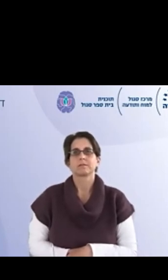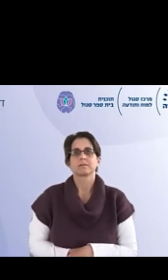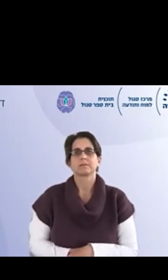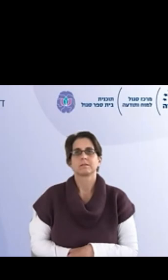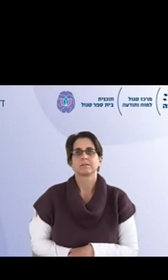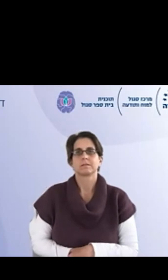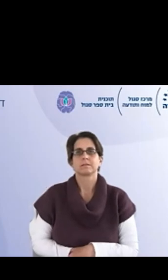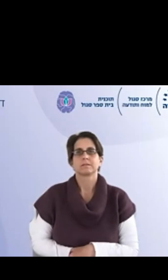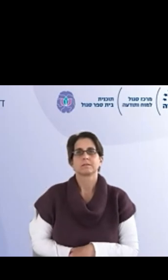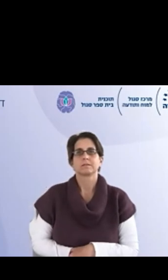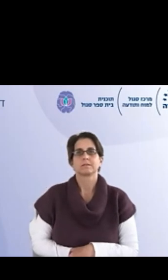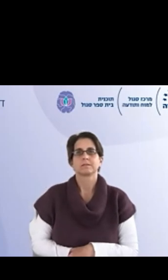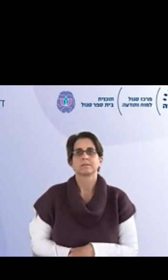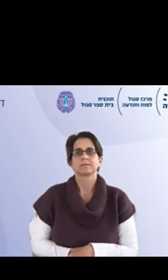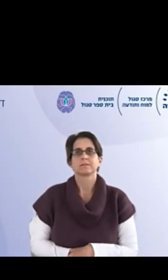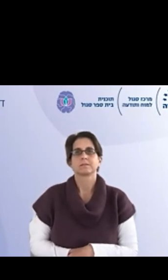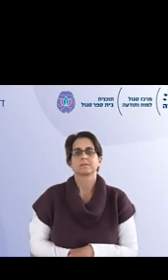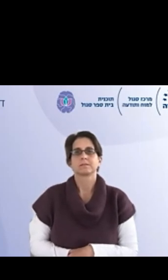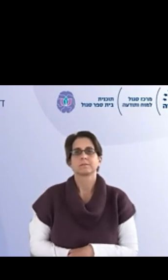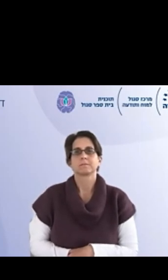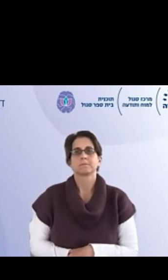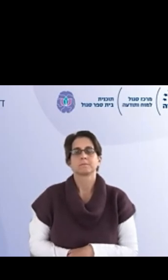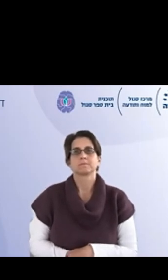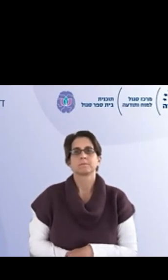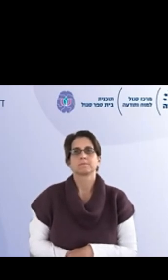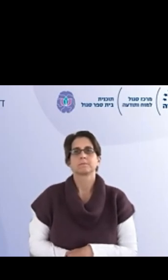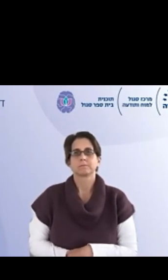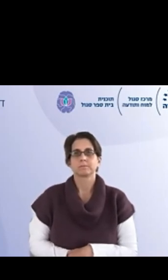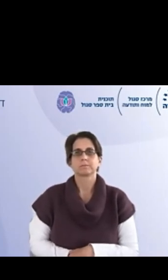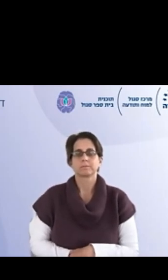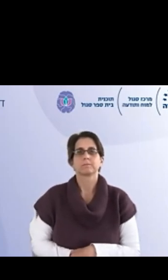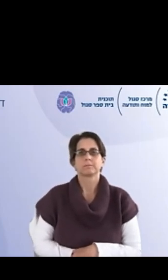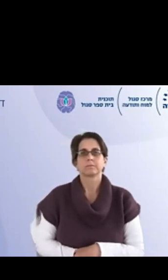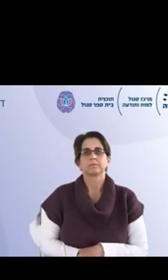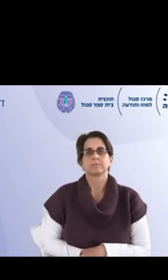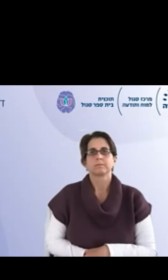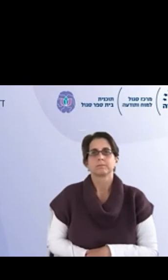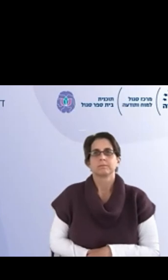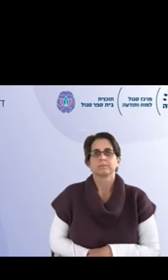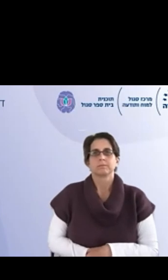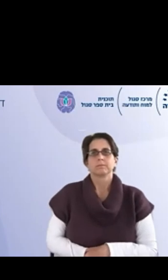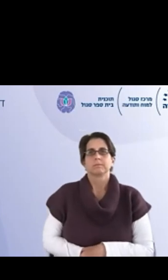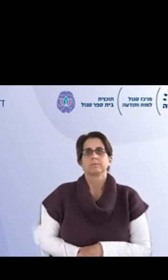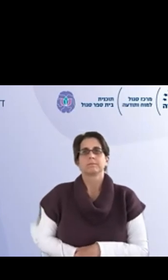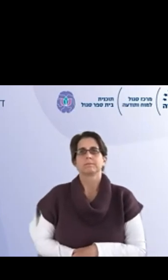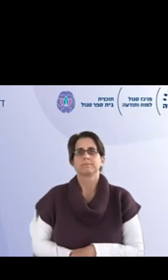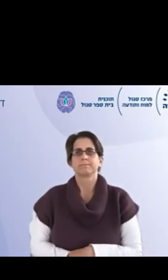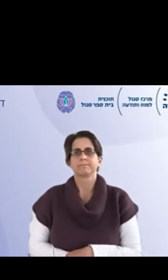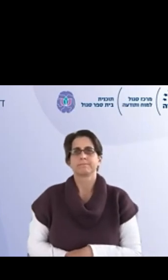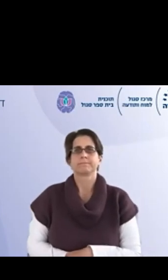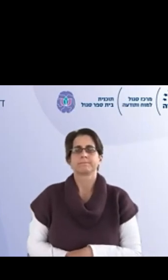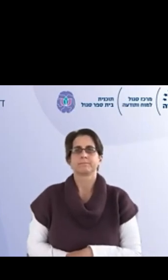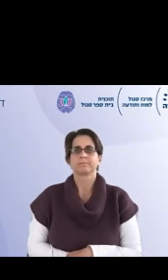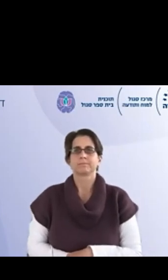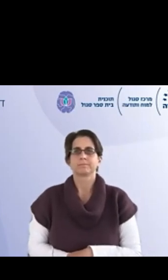לכיוון היעדים והמטרות יהיה בעצם תוך כדי ההחלטה. כולם יחליט אישו הם רוצים להתקדם הלאה, ואפשר